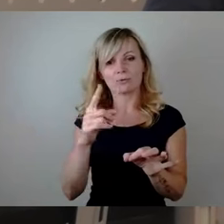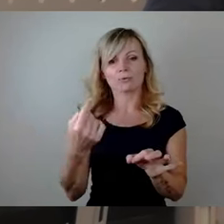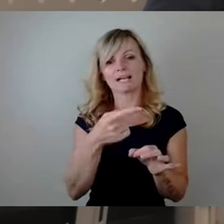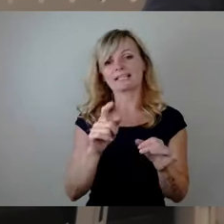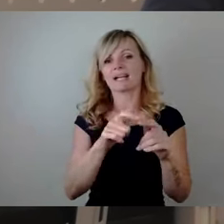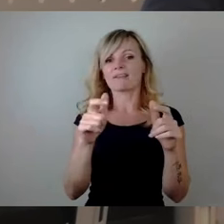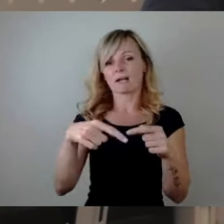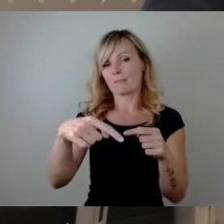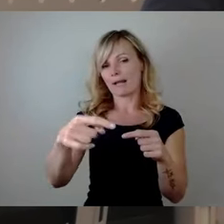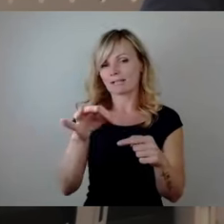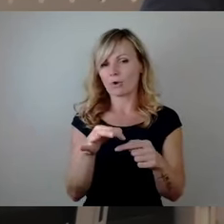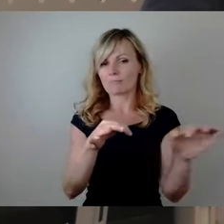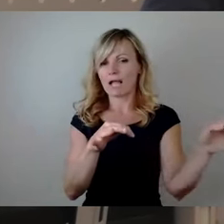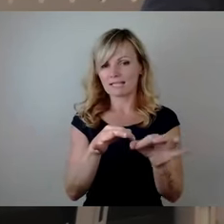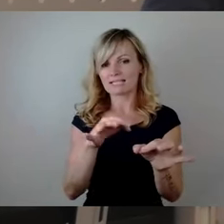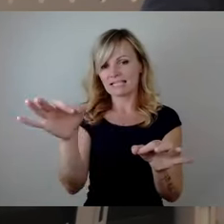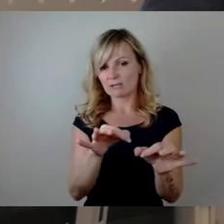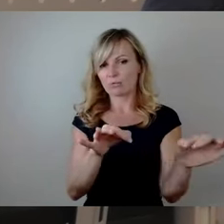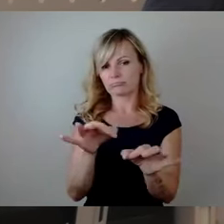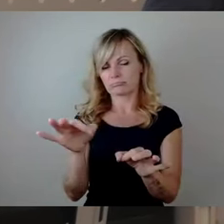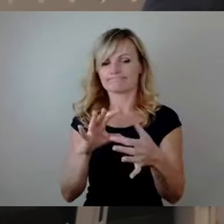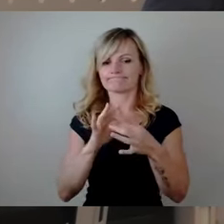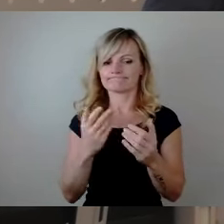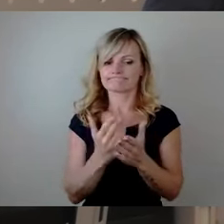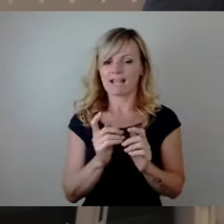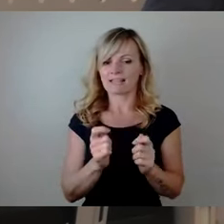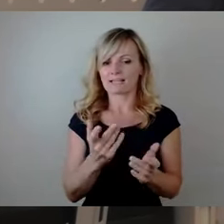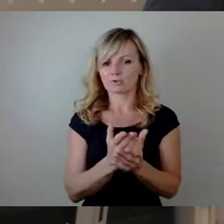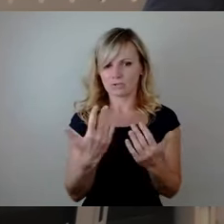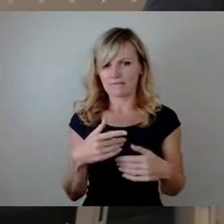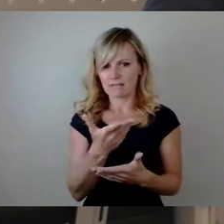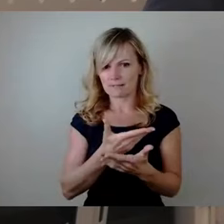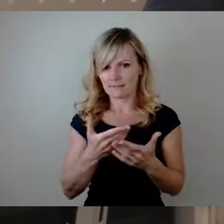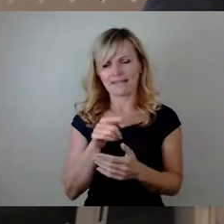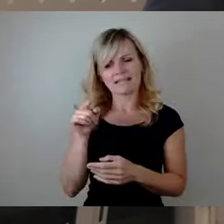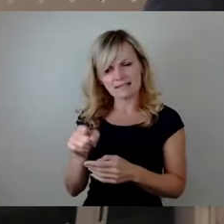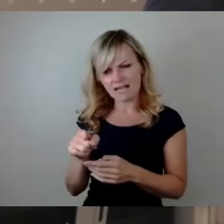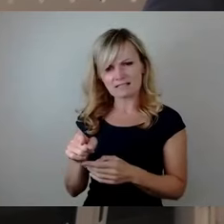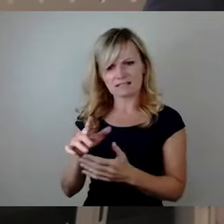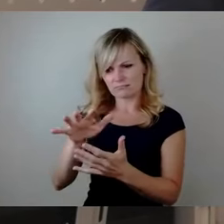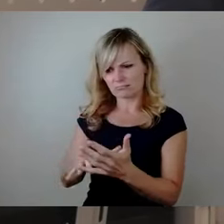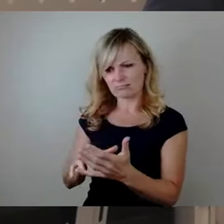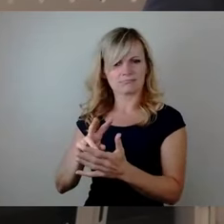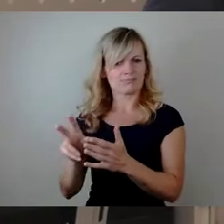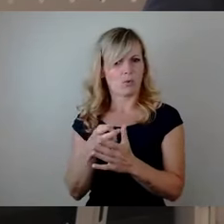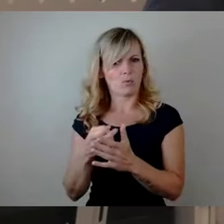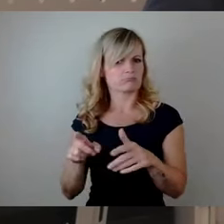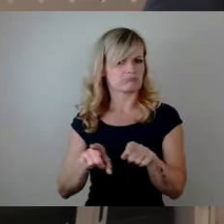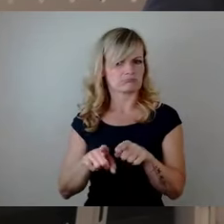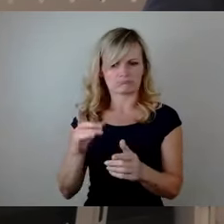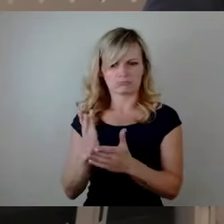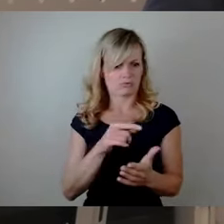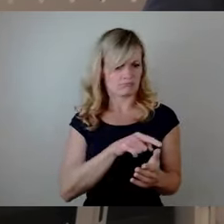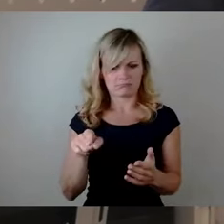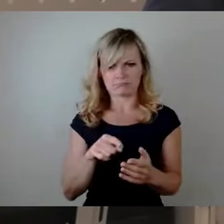Schipindustrie befasst haben. Im Prinzip ist das, was jetzt hier drin steht, größtenteils eine Wiederholung dessen, nur angereichert und halt mit grünen,